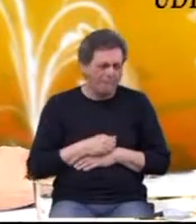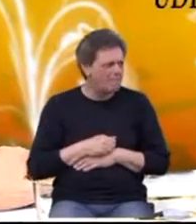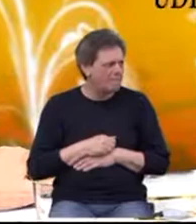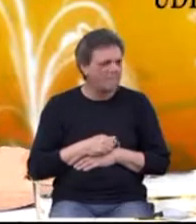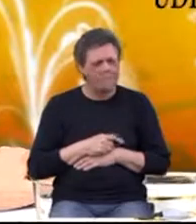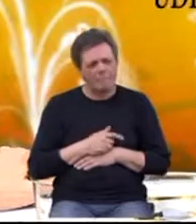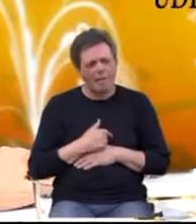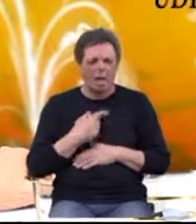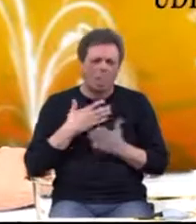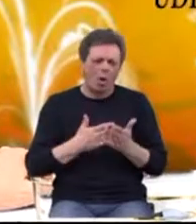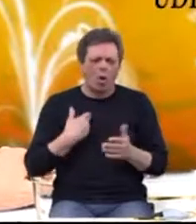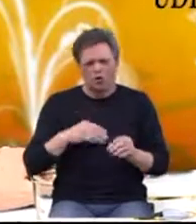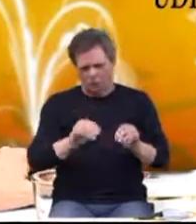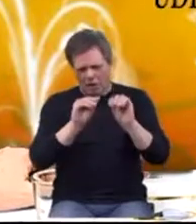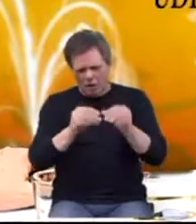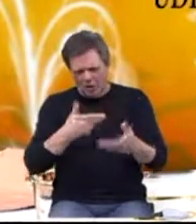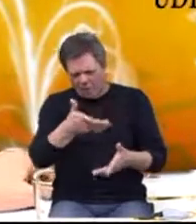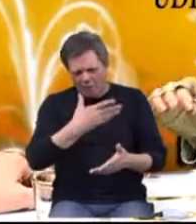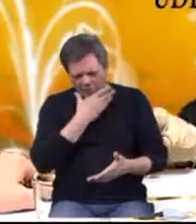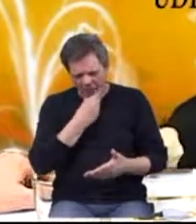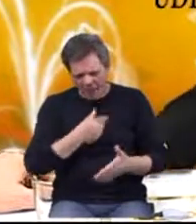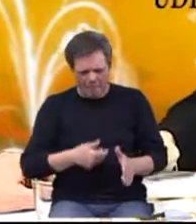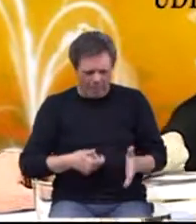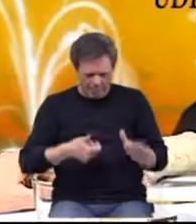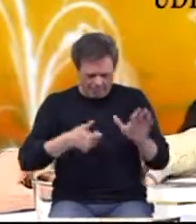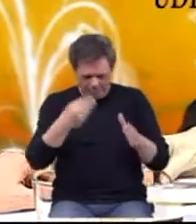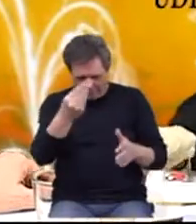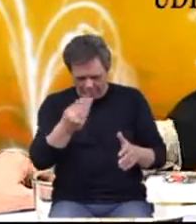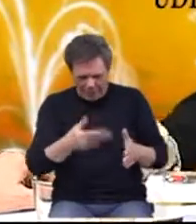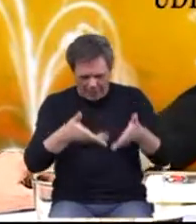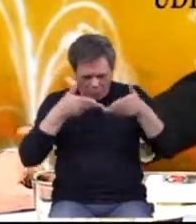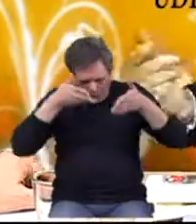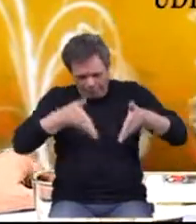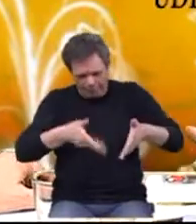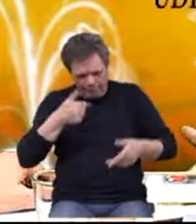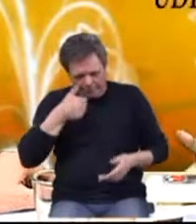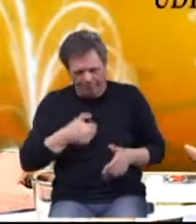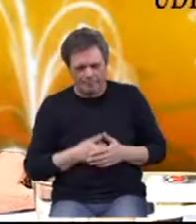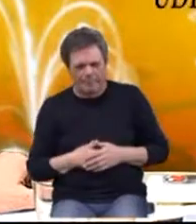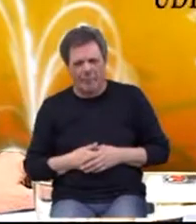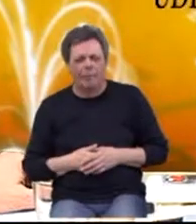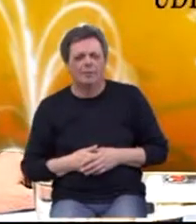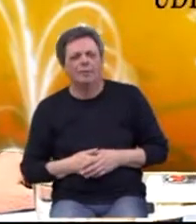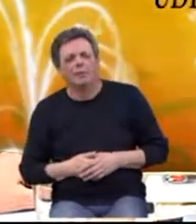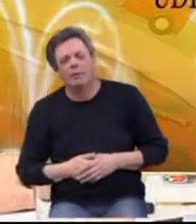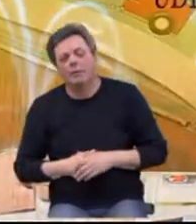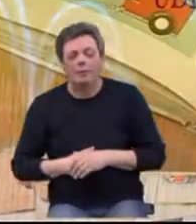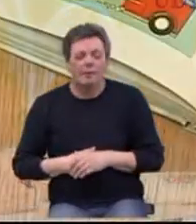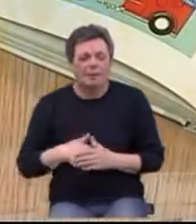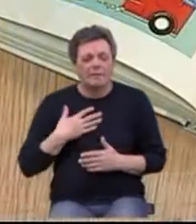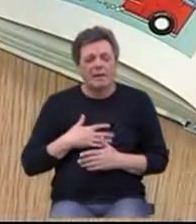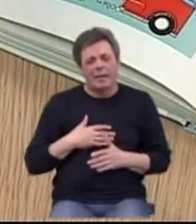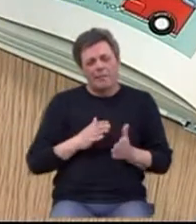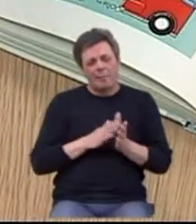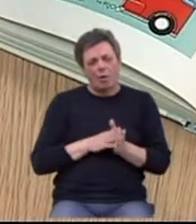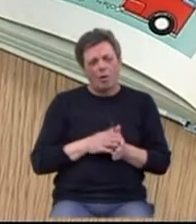režisera da ove dvije krasne, ovo me je zaista impresioniralo tamo. Znate šta sam htjela? Češ sam htjela zamoliti da mi